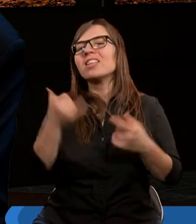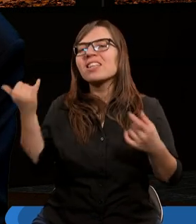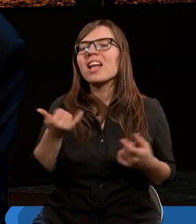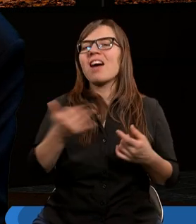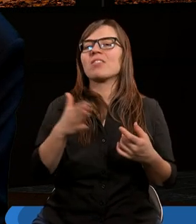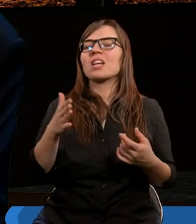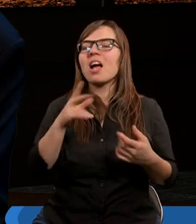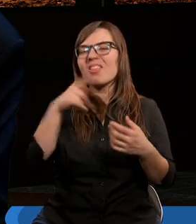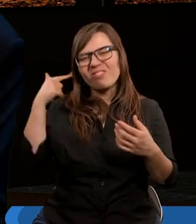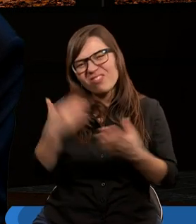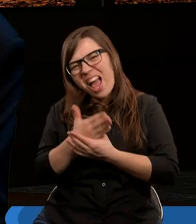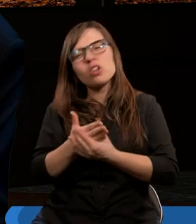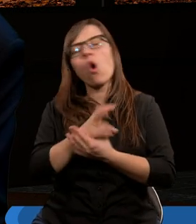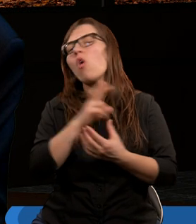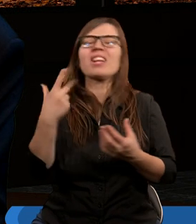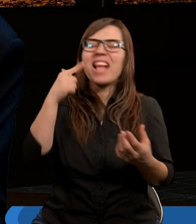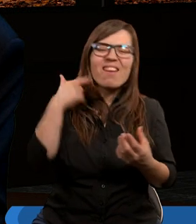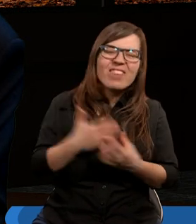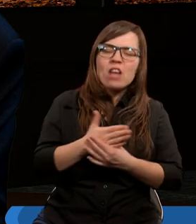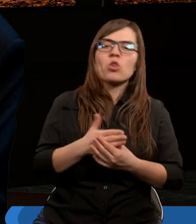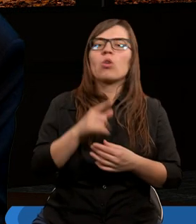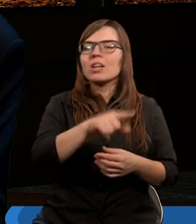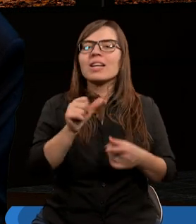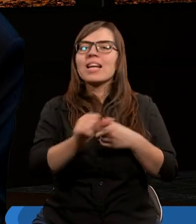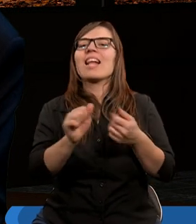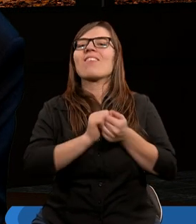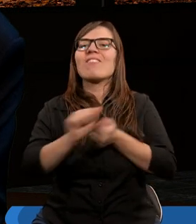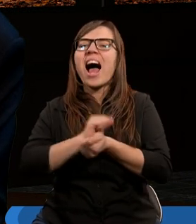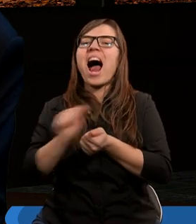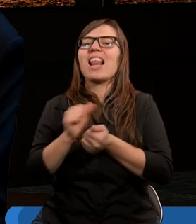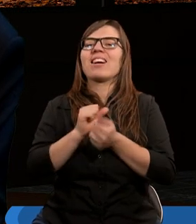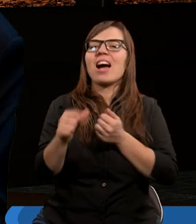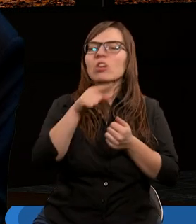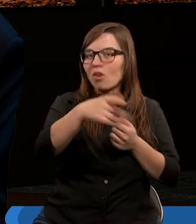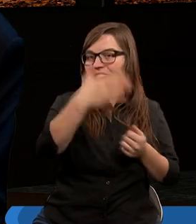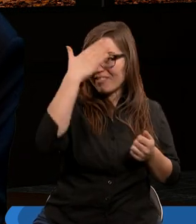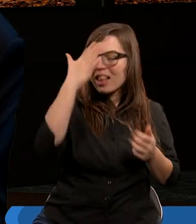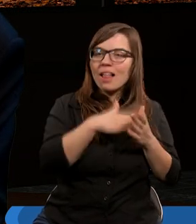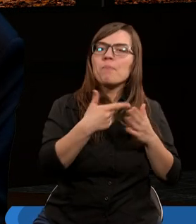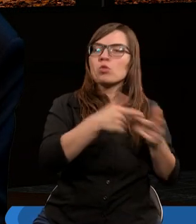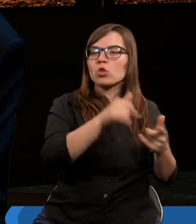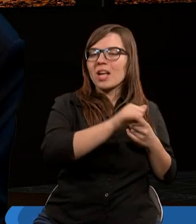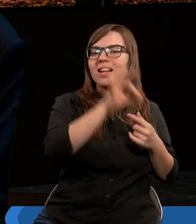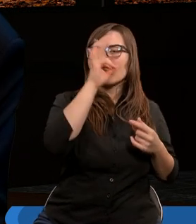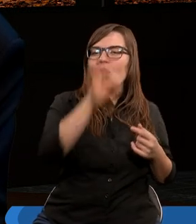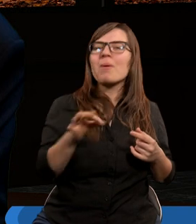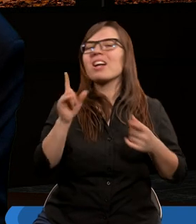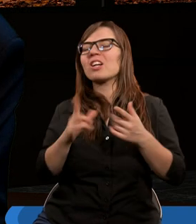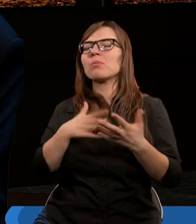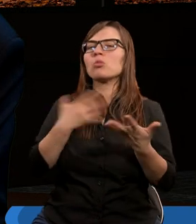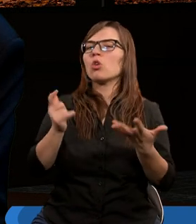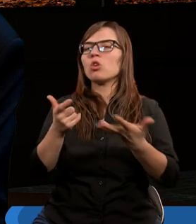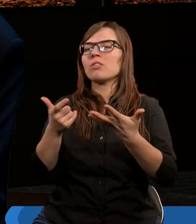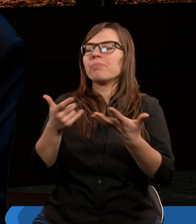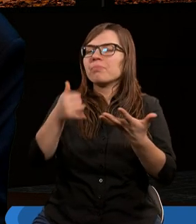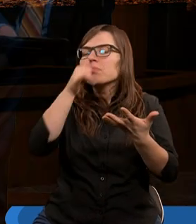powiedzieli nawet wierzących czy niewierzących, zawsze się toczy walka, że oni wiedzą niekiedy, co jest dobre i niekiedy chcą